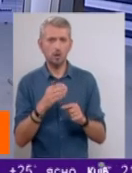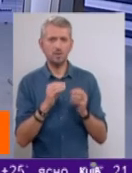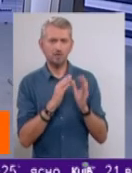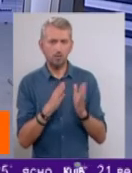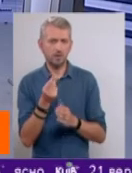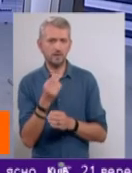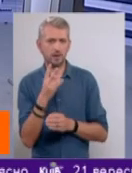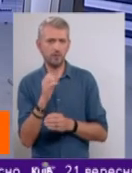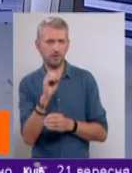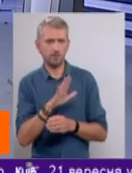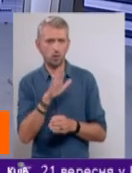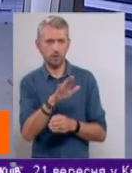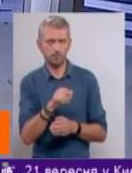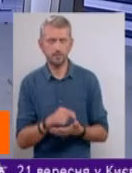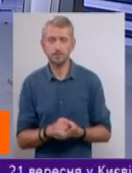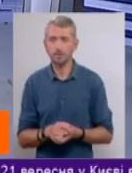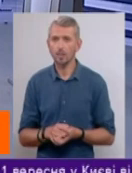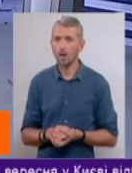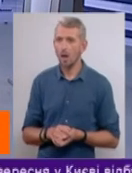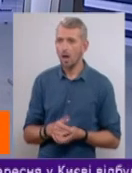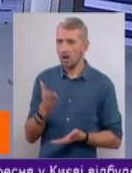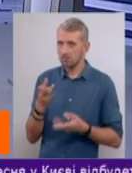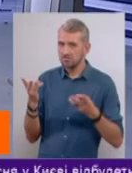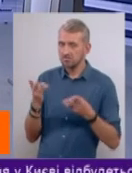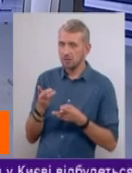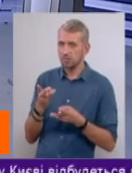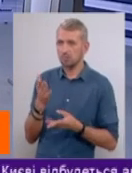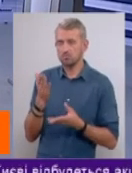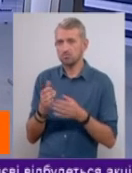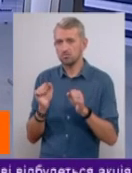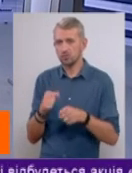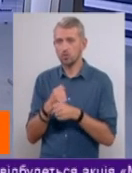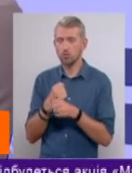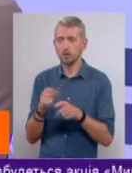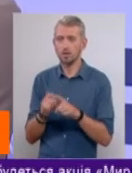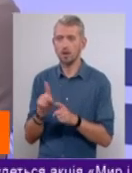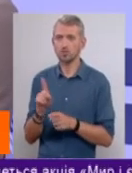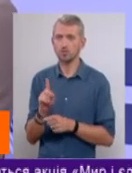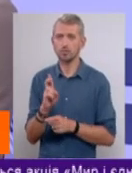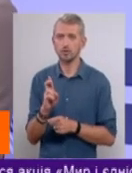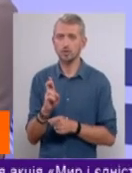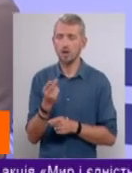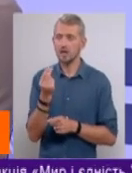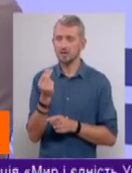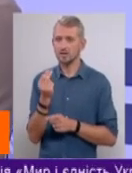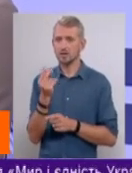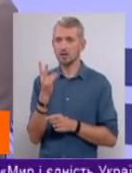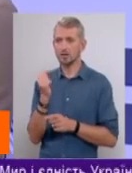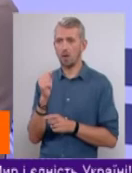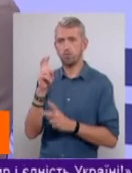европейском рынке. Ну, я думаю, а недоцільнее было бы, и чи неможливо было бы сделать так, чтобы цены на